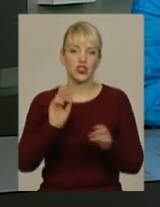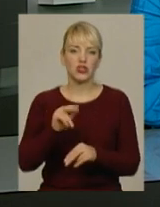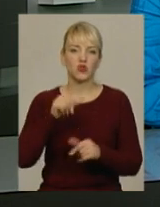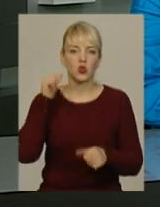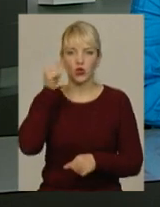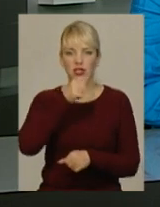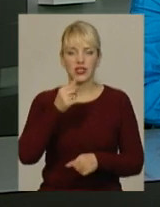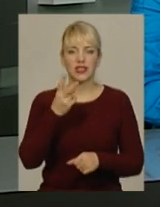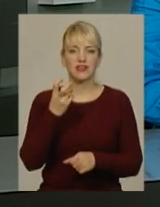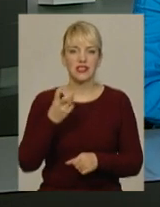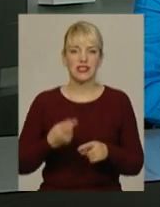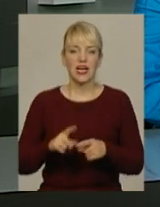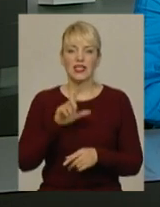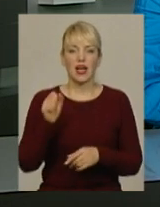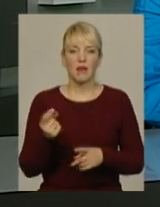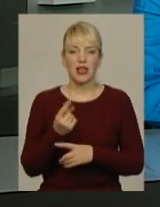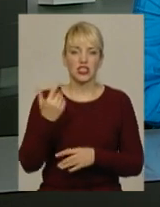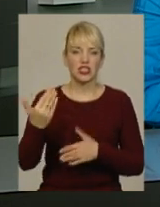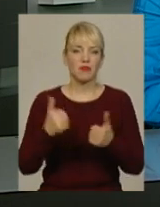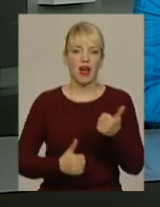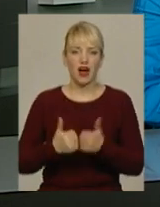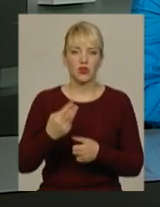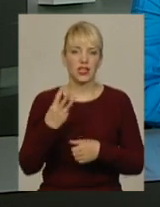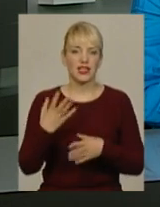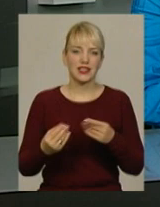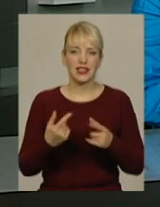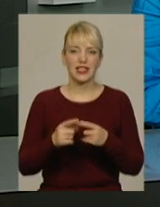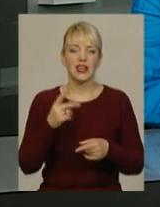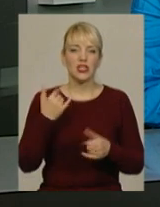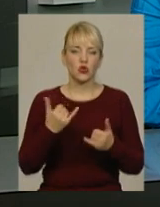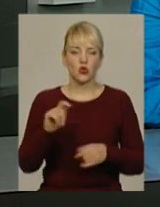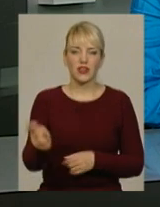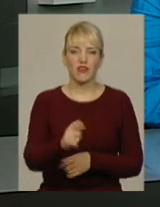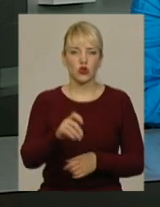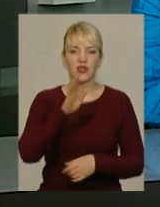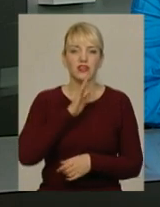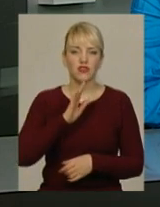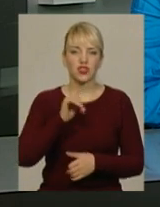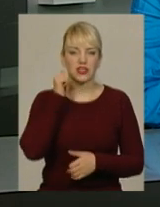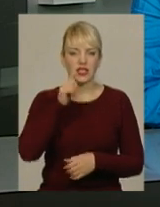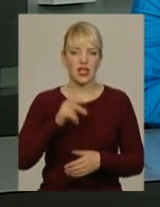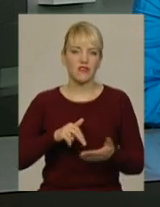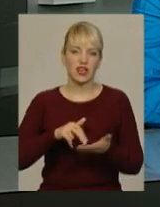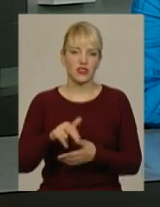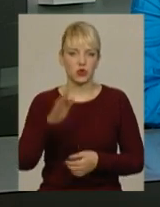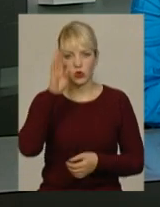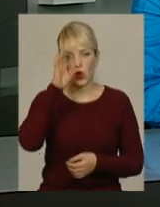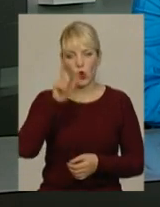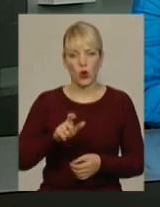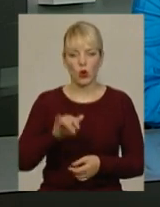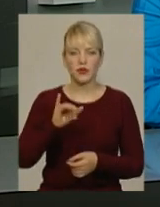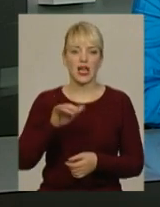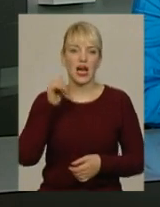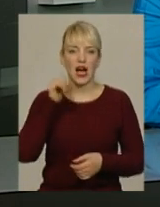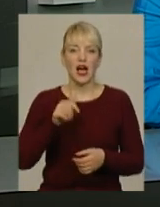– майже дві сотні. За першість вони змагатимуться три дні. Сьогодні фехтували дівчата, завтра на доріжки вийдуть хлопці, а у